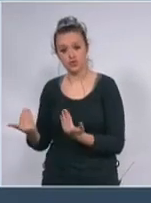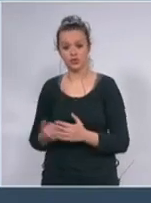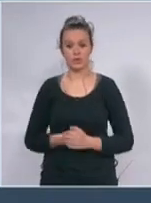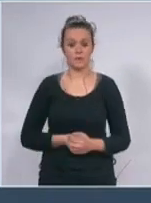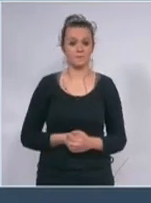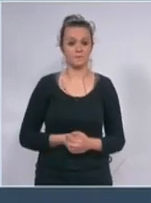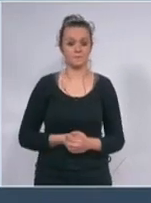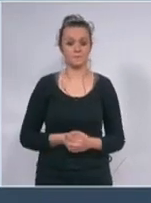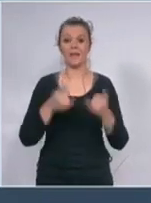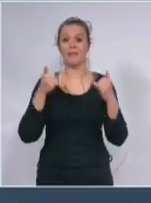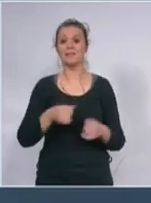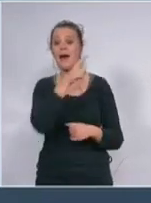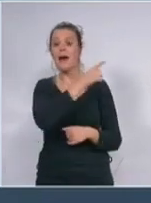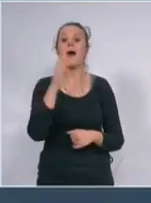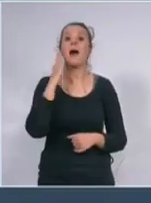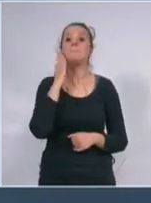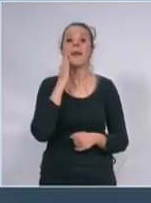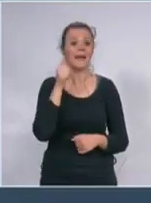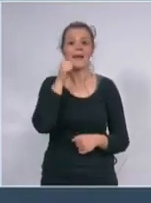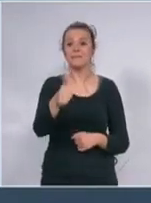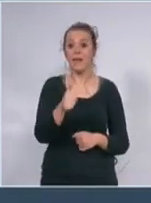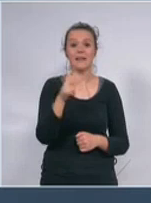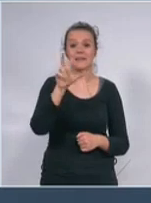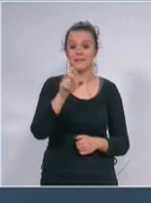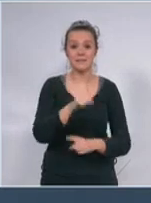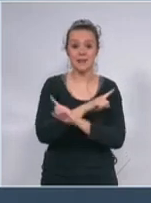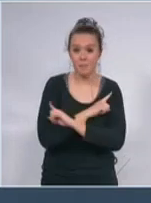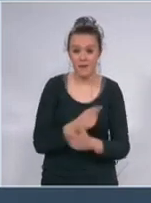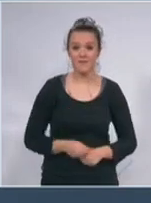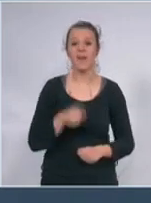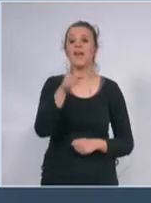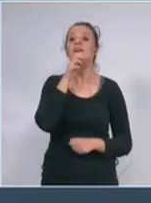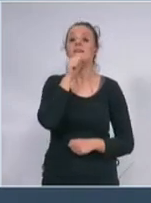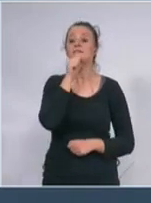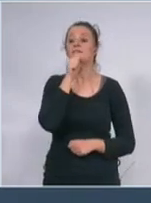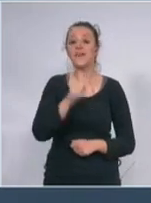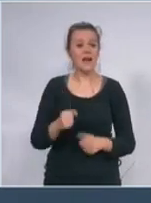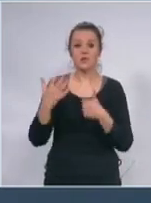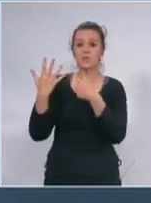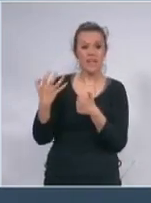Danas u Americi imate gotovo 300 mrtvih. U Francuskoj 600 mrtvih.